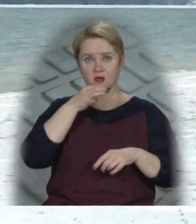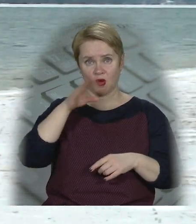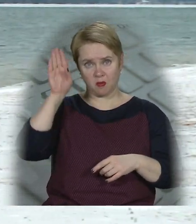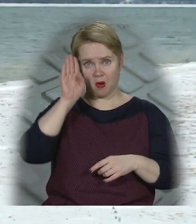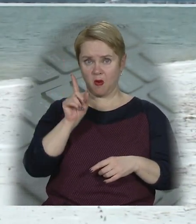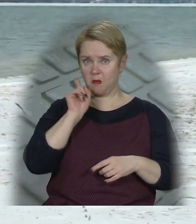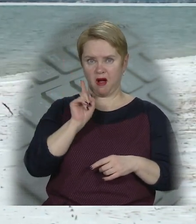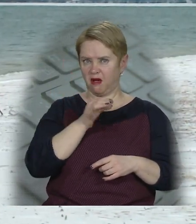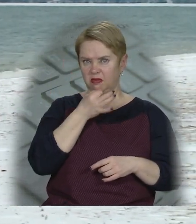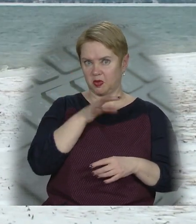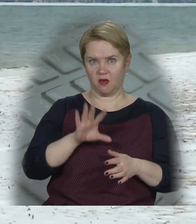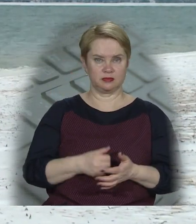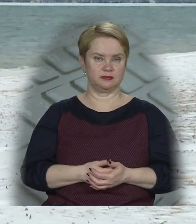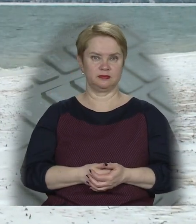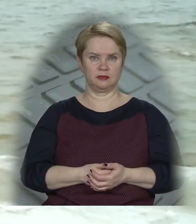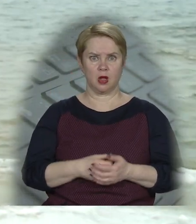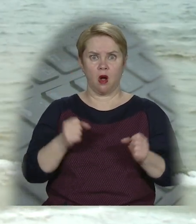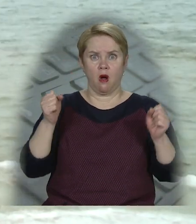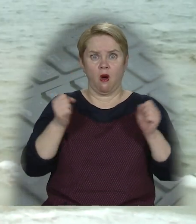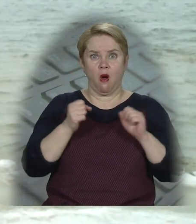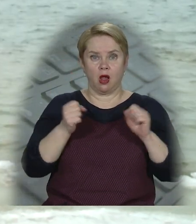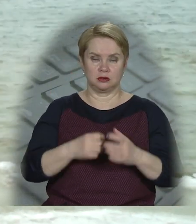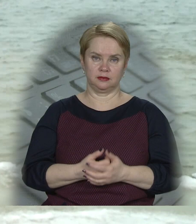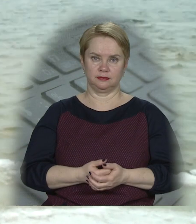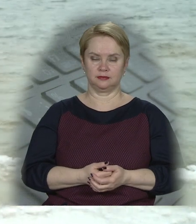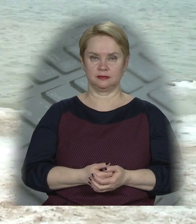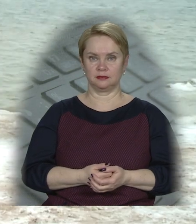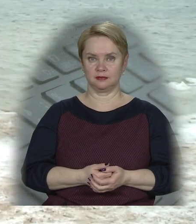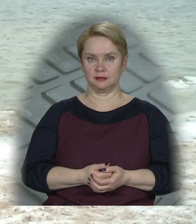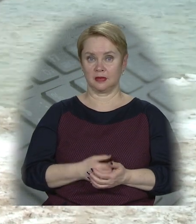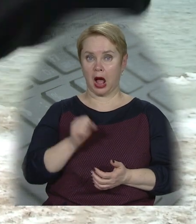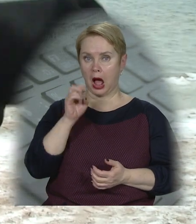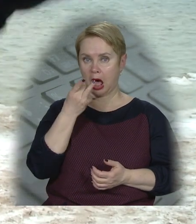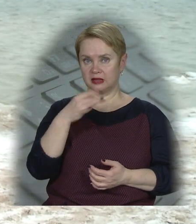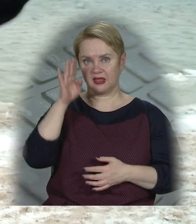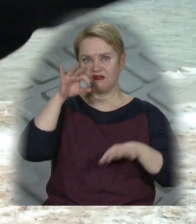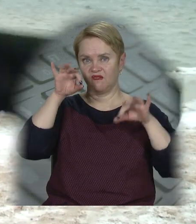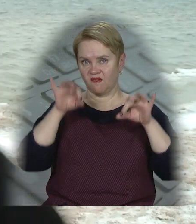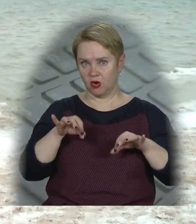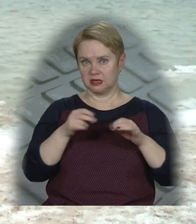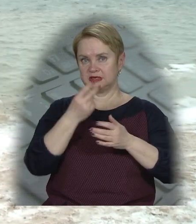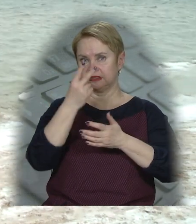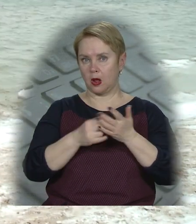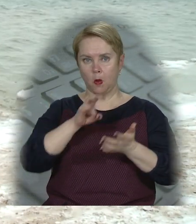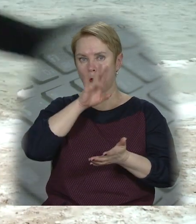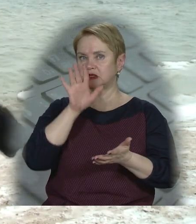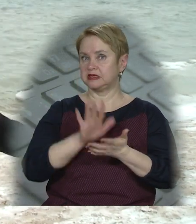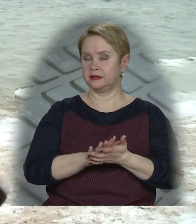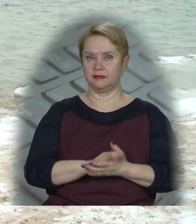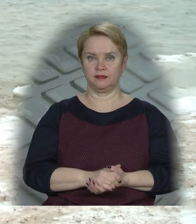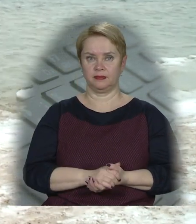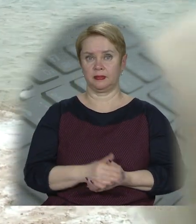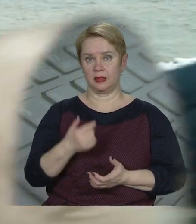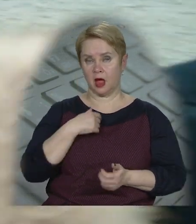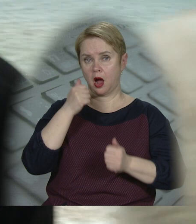такий досвід хлопцю поки не до вподоби. Це холодно, що? А от Андрій на водохрещі занурюється постійно.